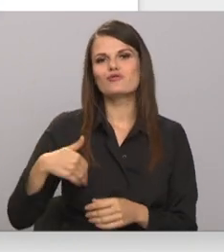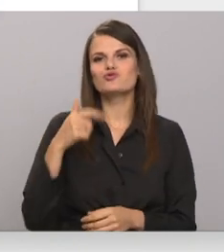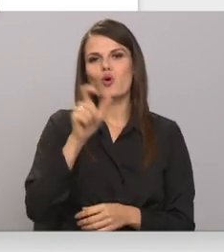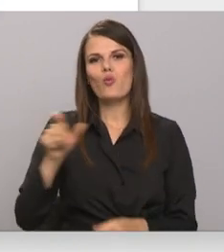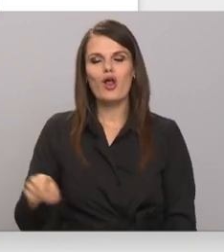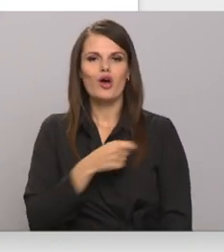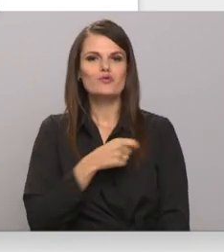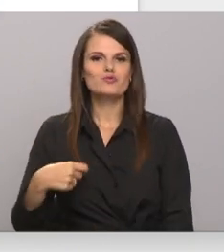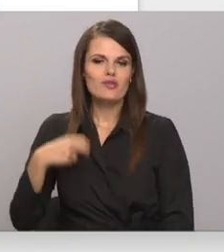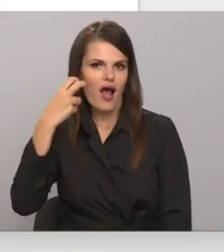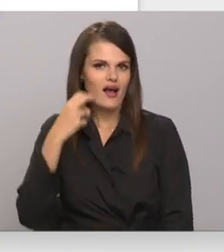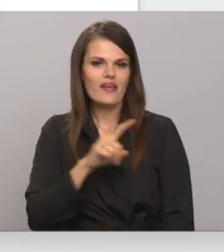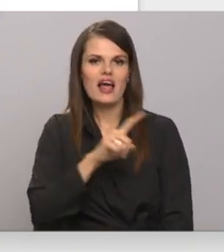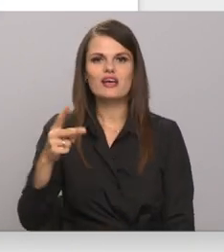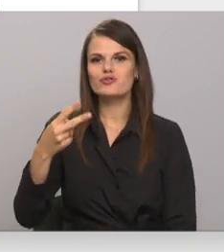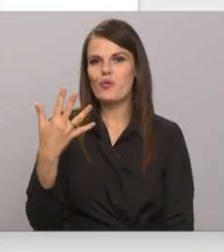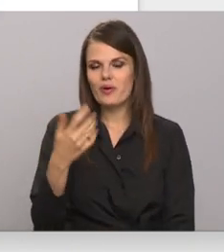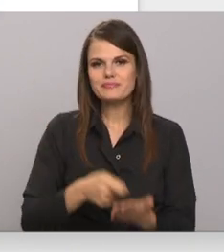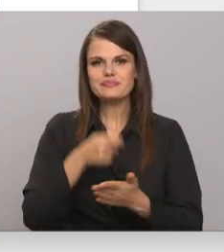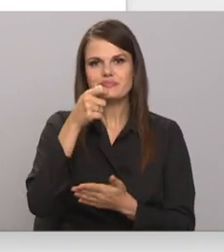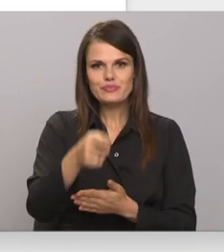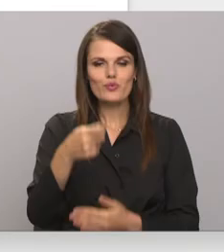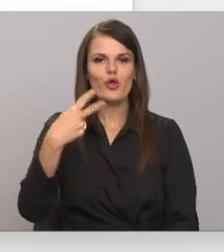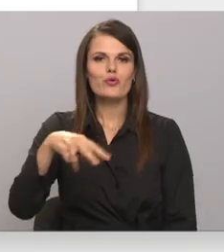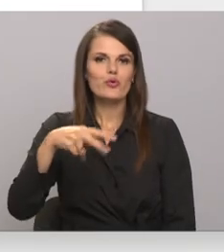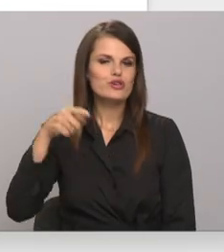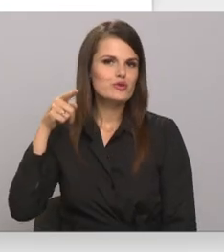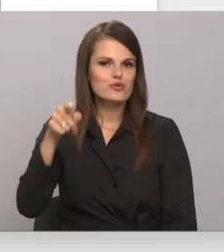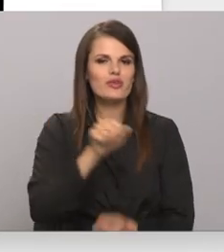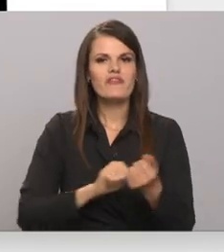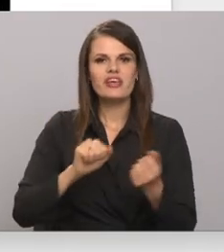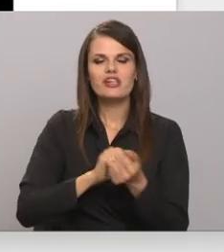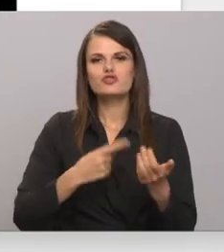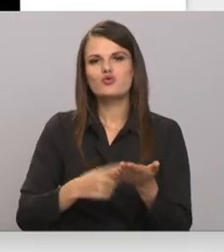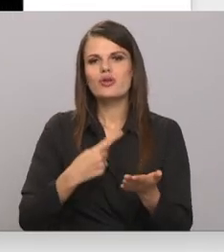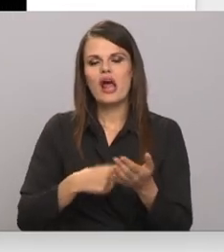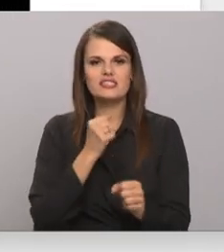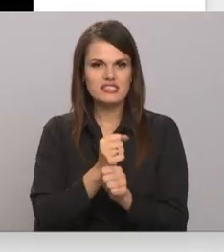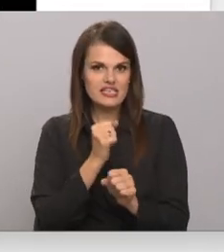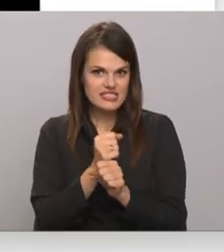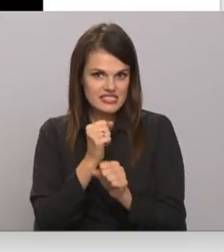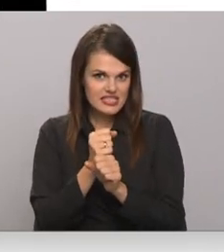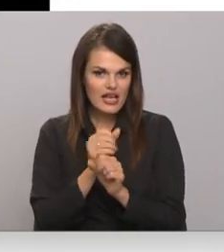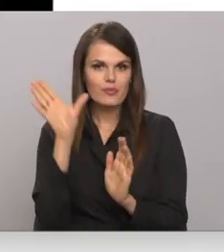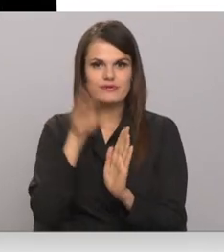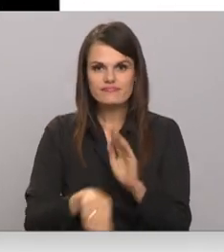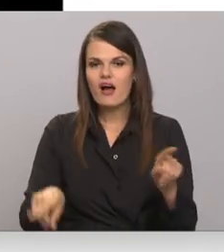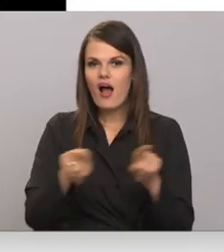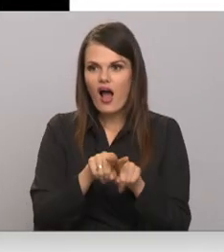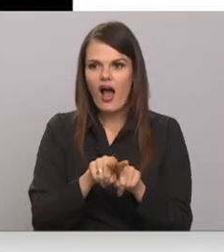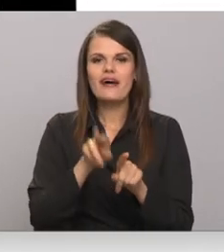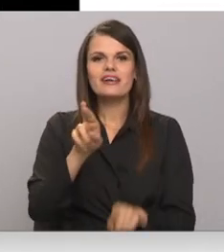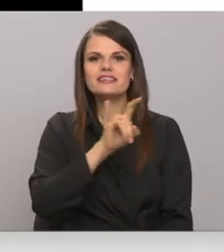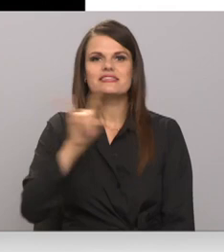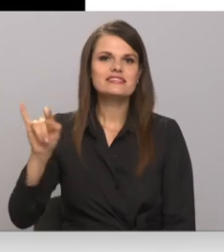vecumā līdz 25 gadiem. Tik iesniegti teju 20 tūkstoši vides žurnālistikas darbu. Tas, ka tajā iesaistījās arī rīno